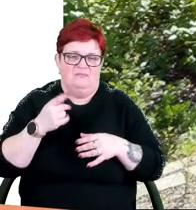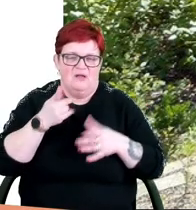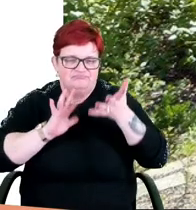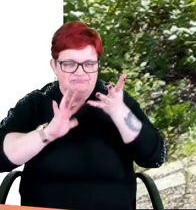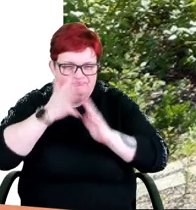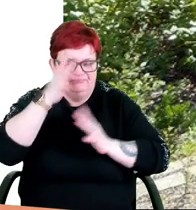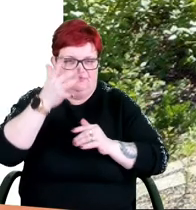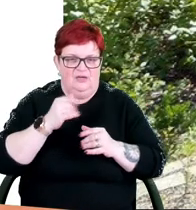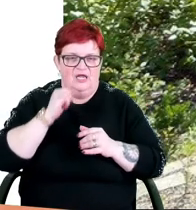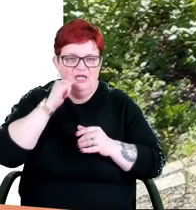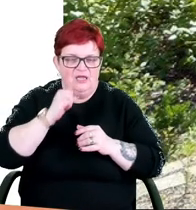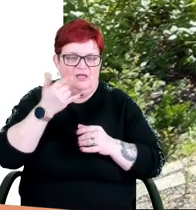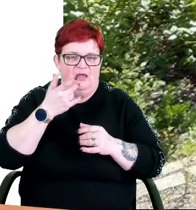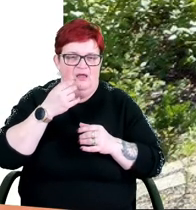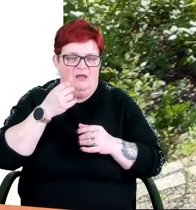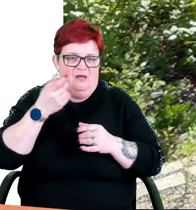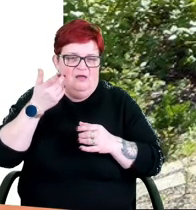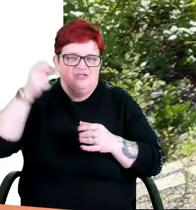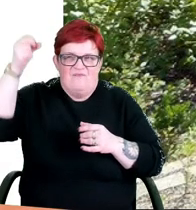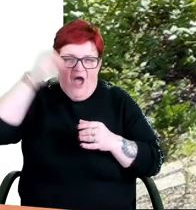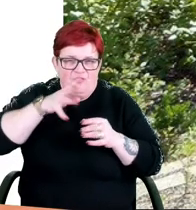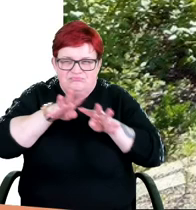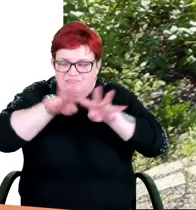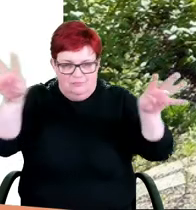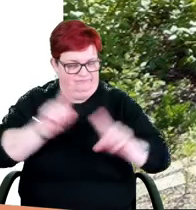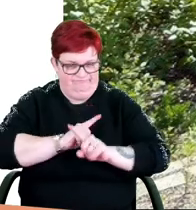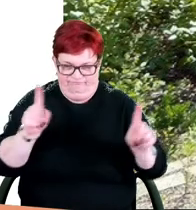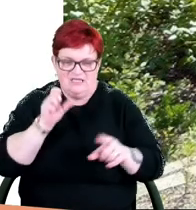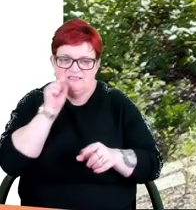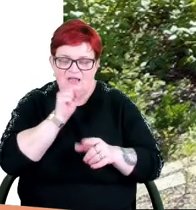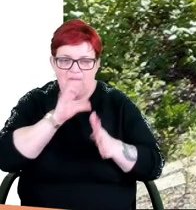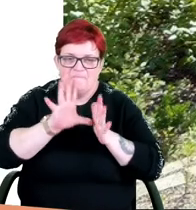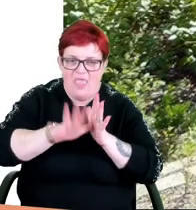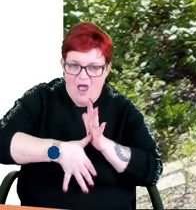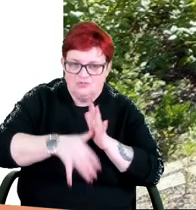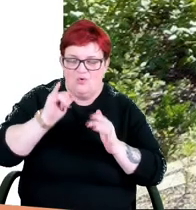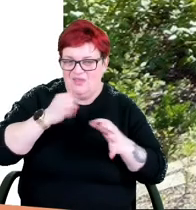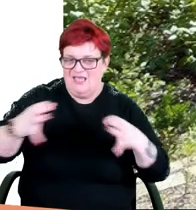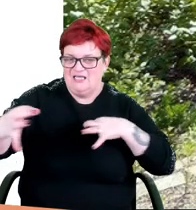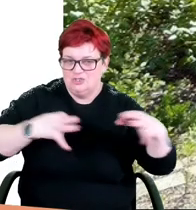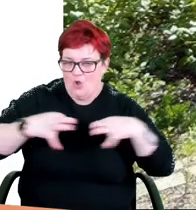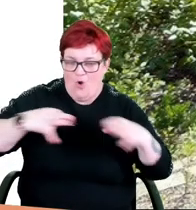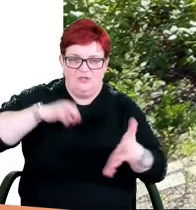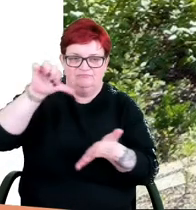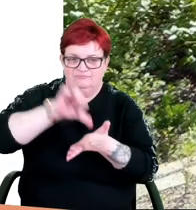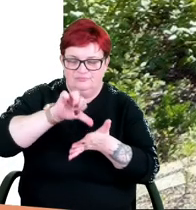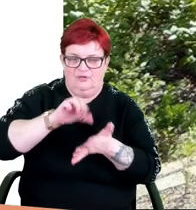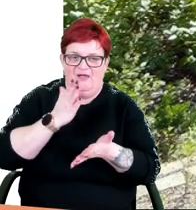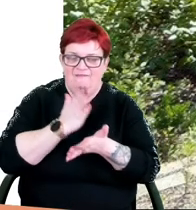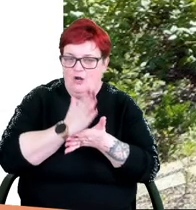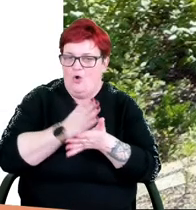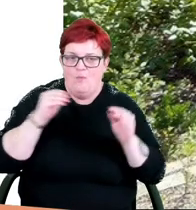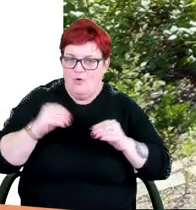połyskujących i odblaskowych. Na terenie Starego Miasta i historycznego Śródmieścia ograniczono dopuszczalną